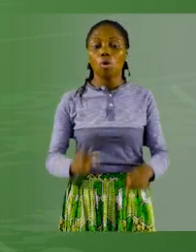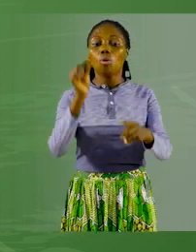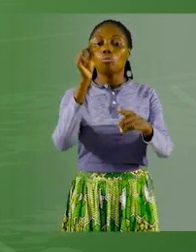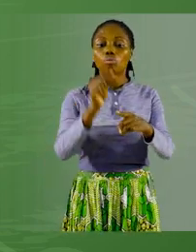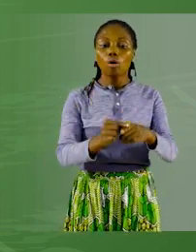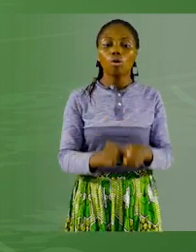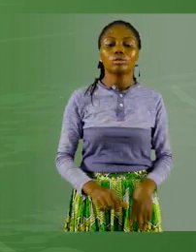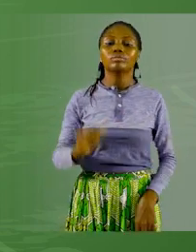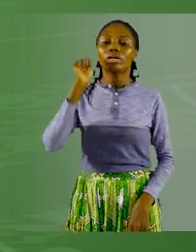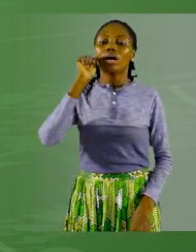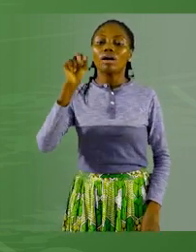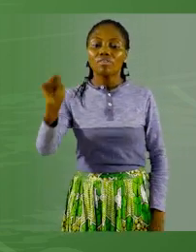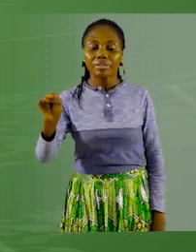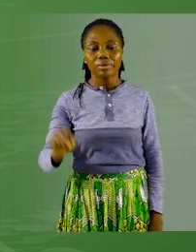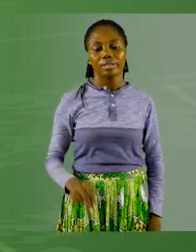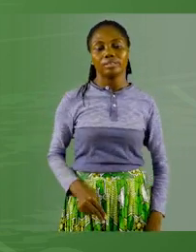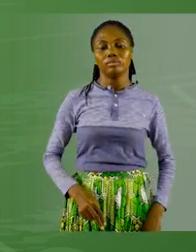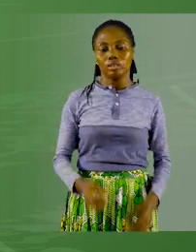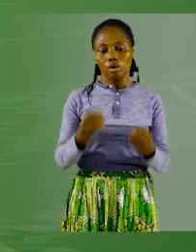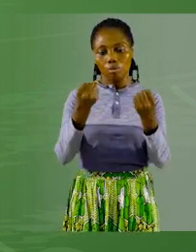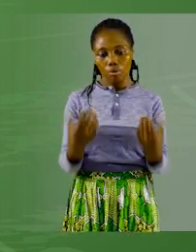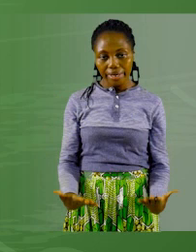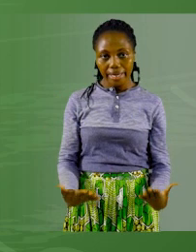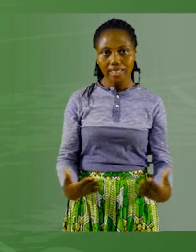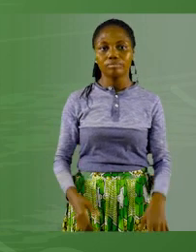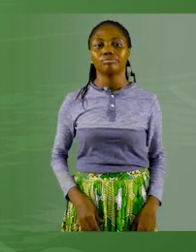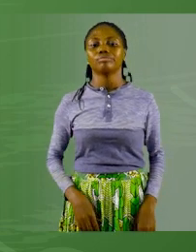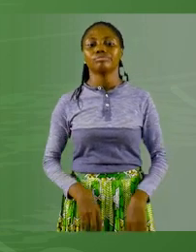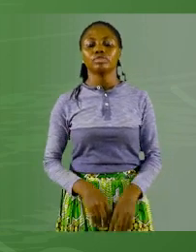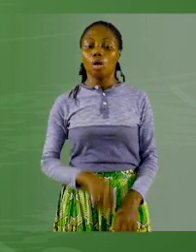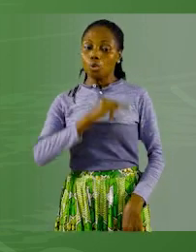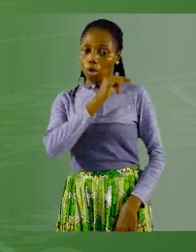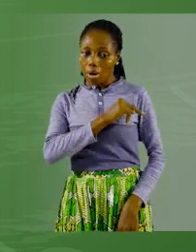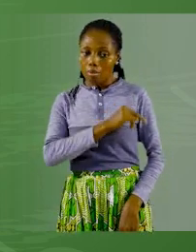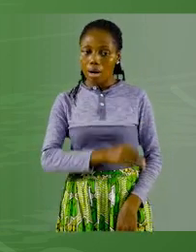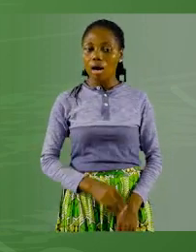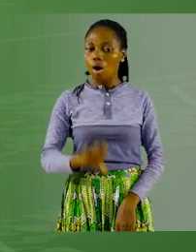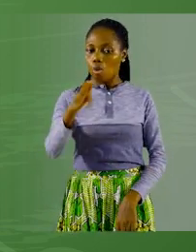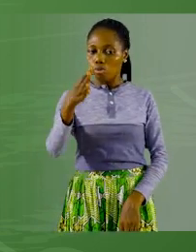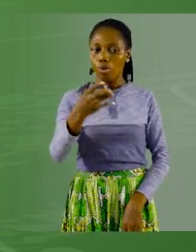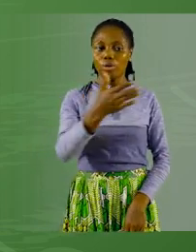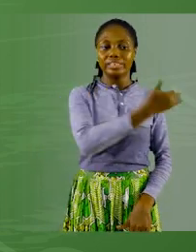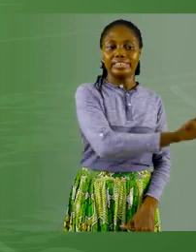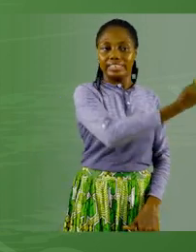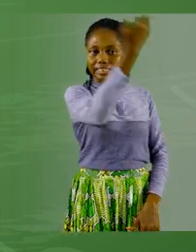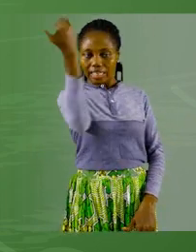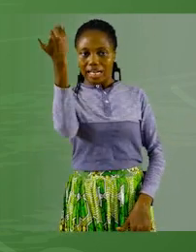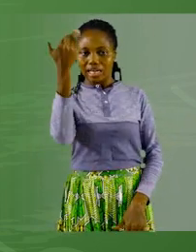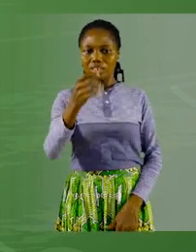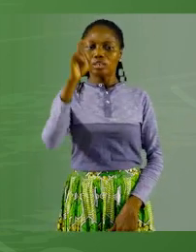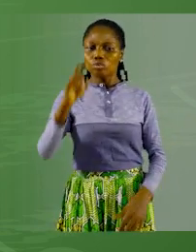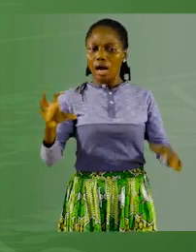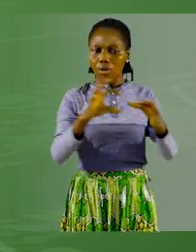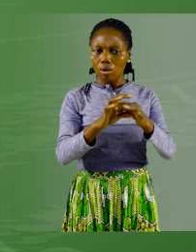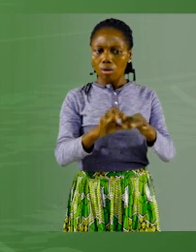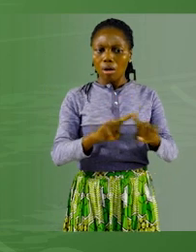Robes étant un mot féminin pluriel, il devait s'accorder. Mais ici, bleu ciel ne s'accorde